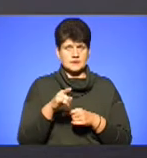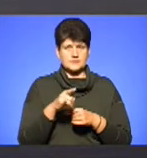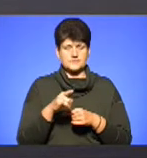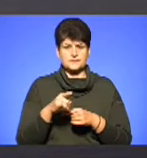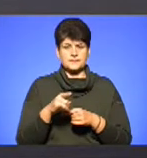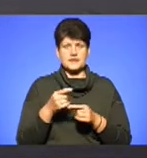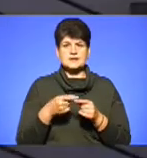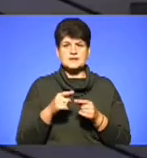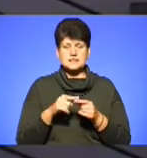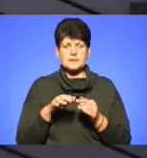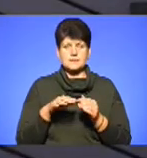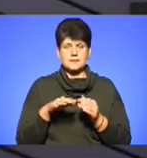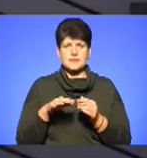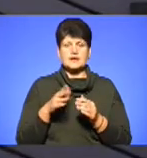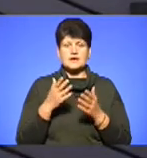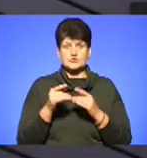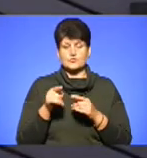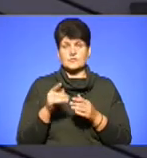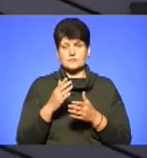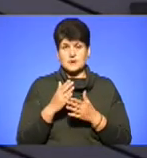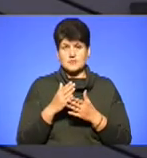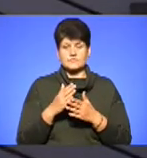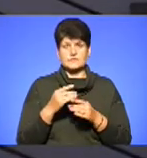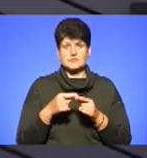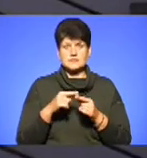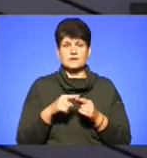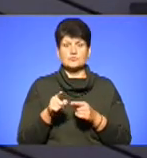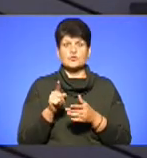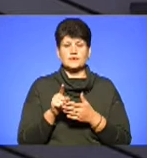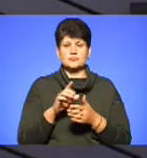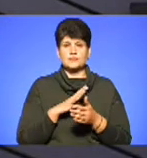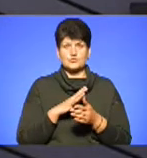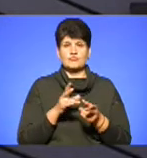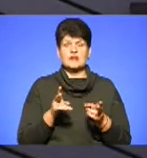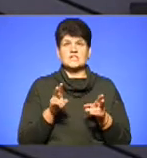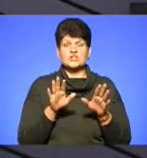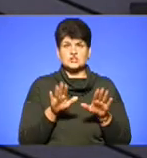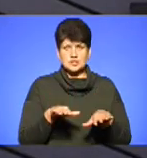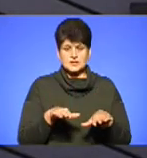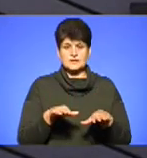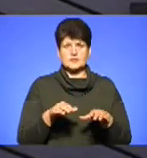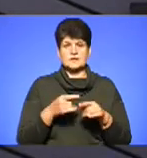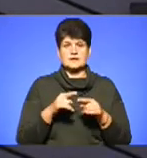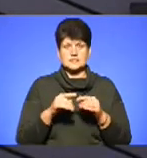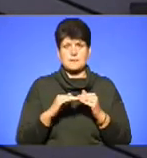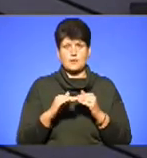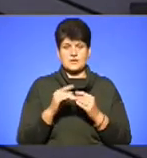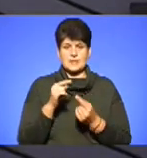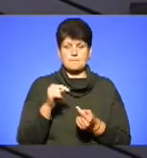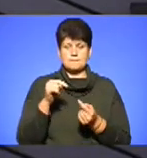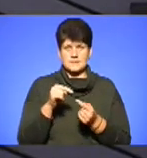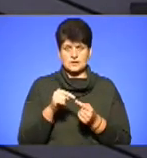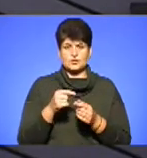полів, мав... Це пол, так. Якщо він мав на цей, то він навіть змушений був лишити оце поле, що під сонячнику, яке підходить до